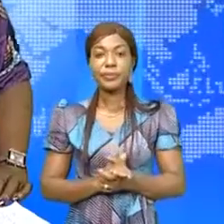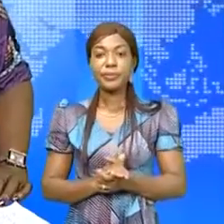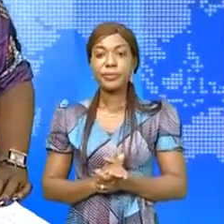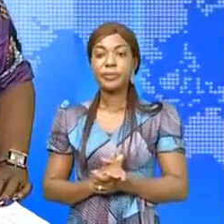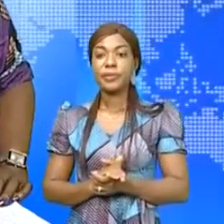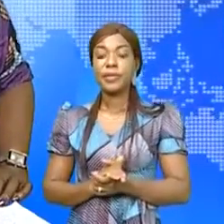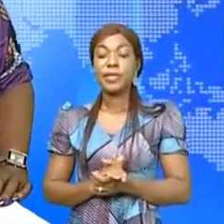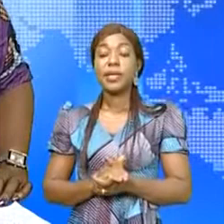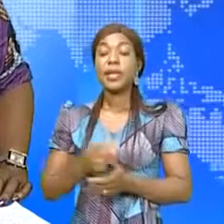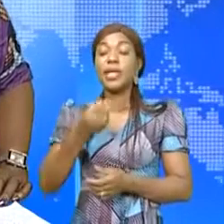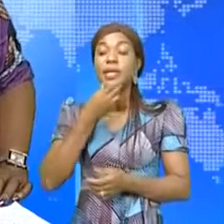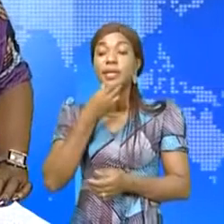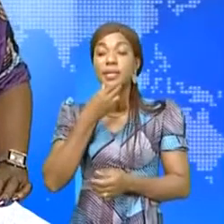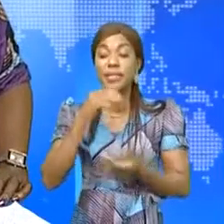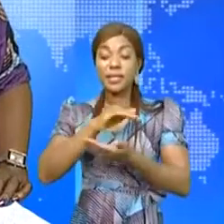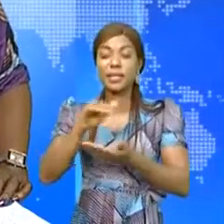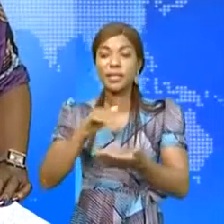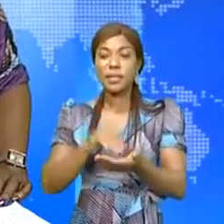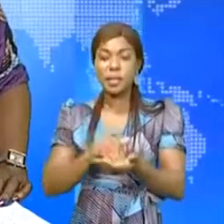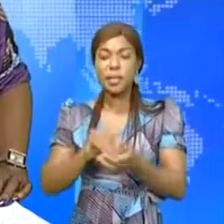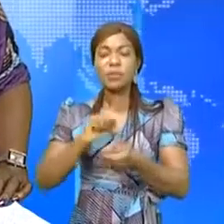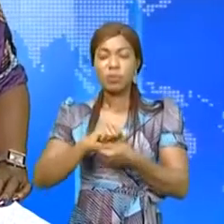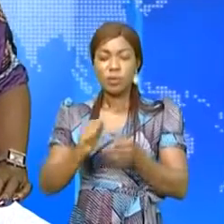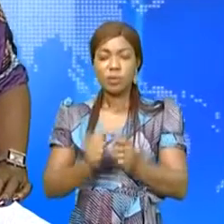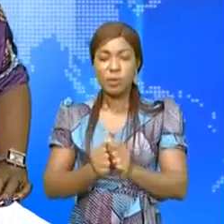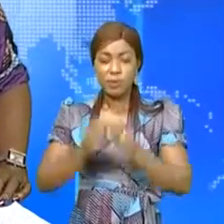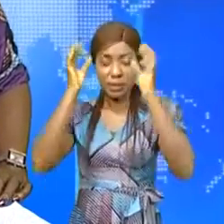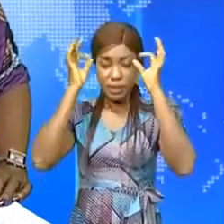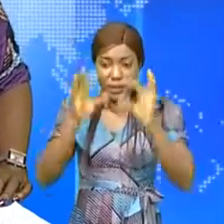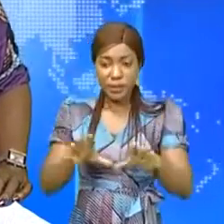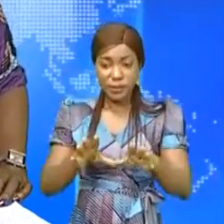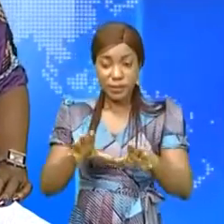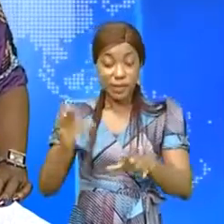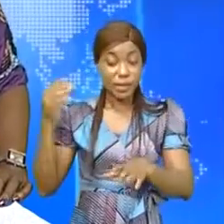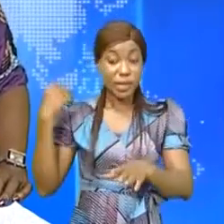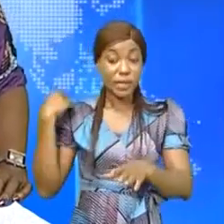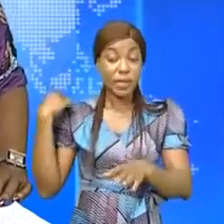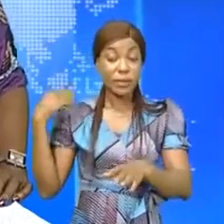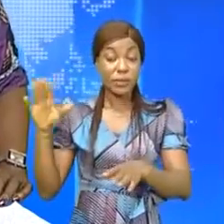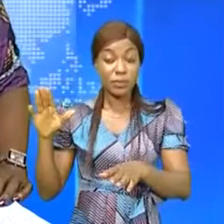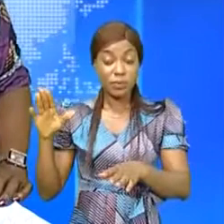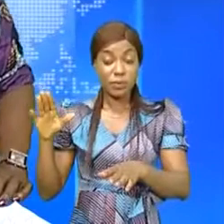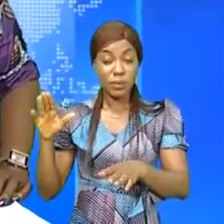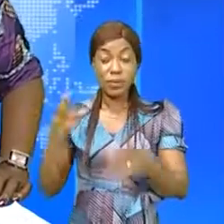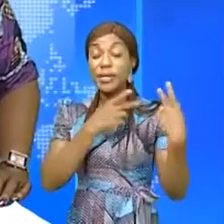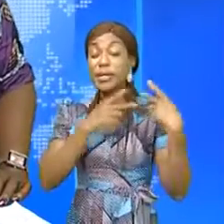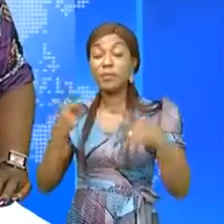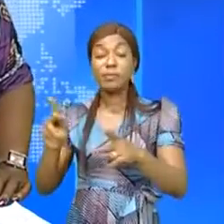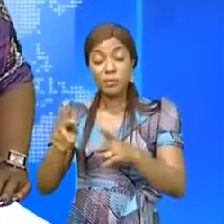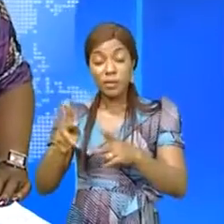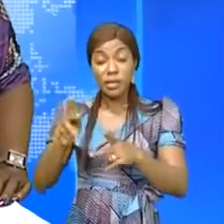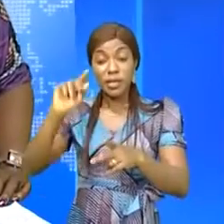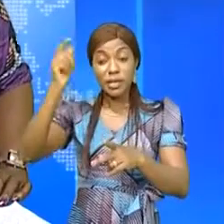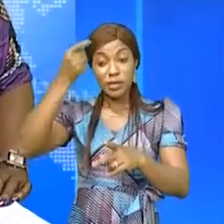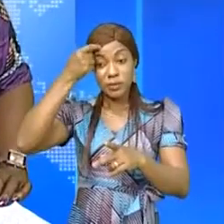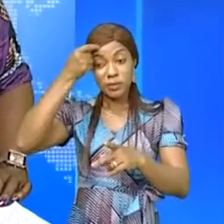Le Kassai central fait face à une situation de non-État depuis la disparition de son gouverneur. Une délégation dénotable de cette